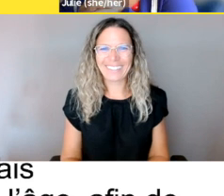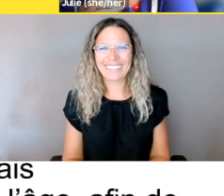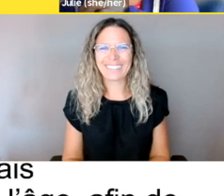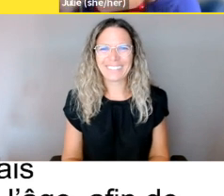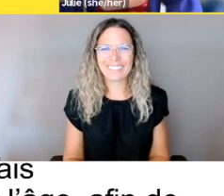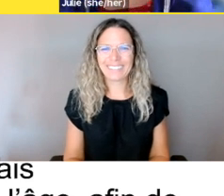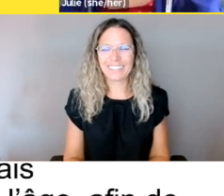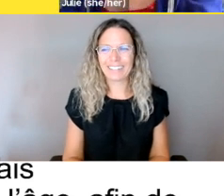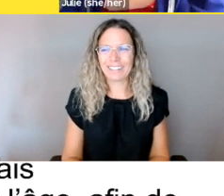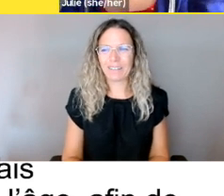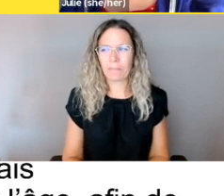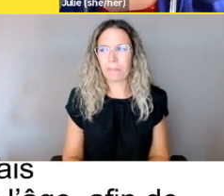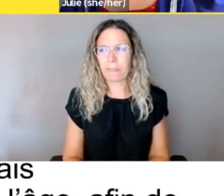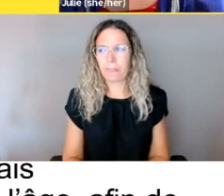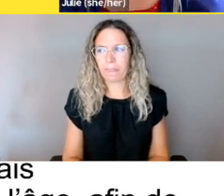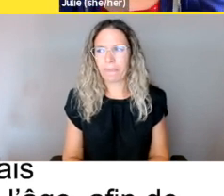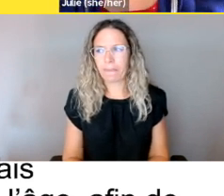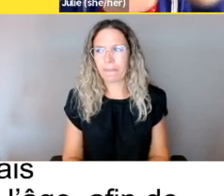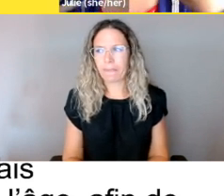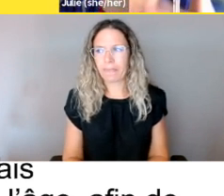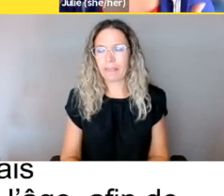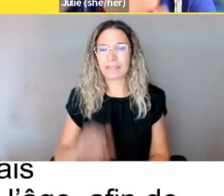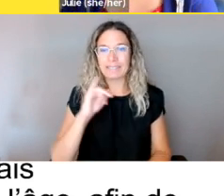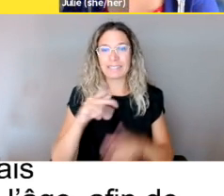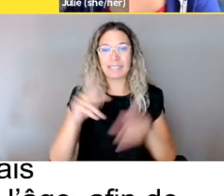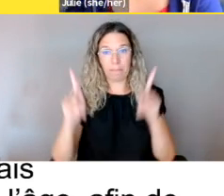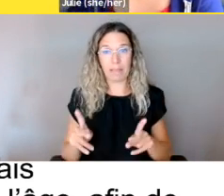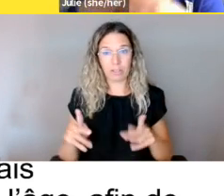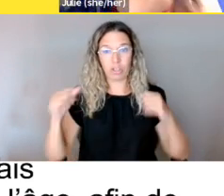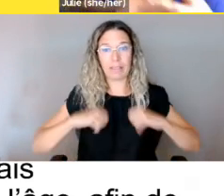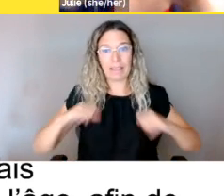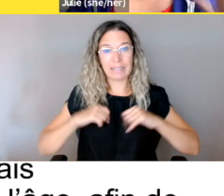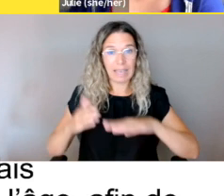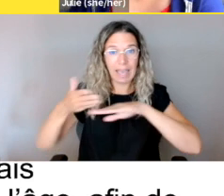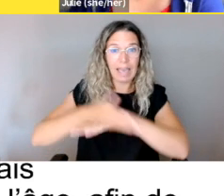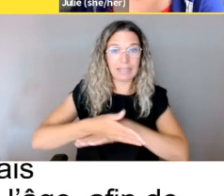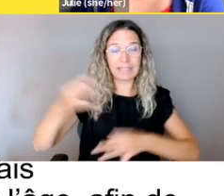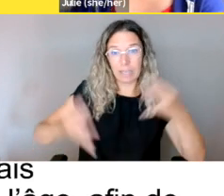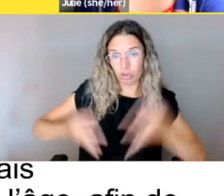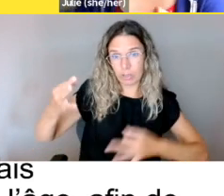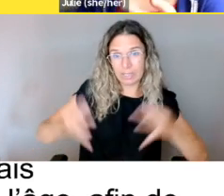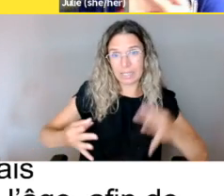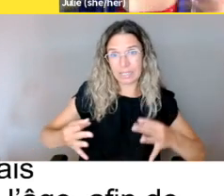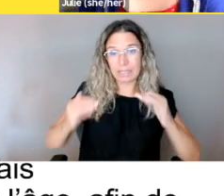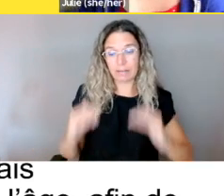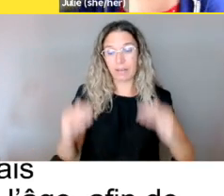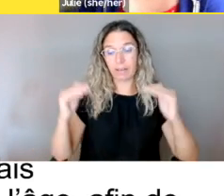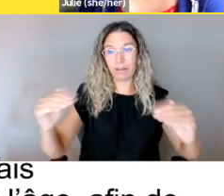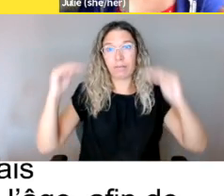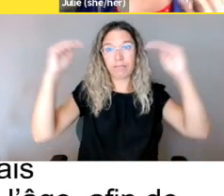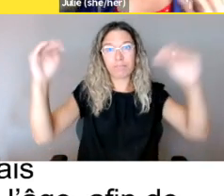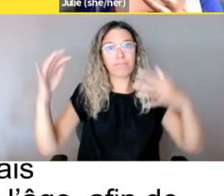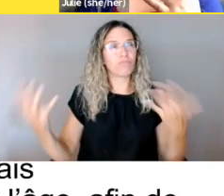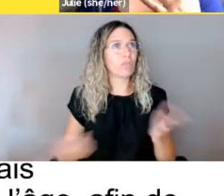À chaque stade, quand quelqu'un essaie d'avoir accès à la justice, que ce